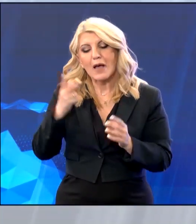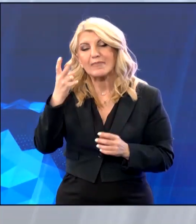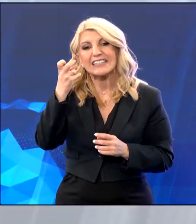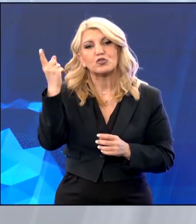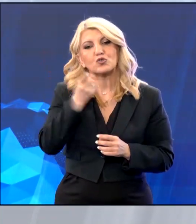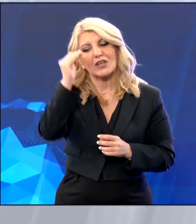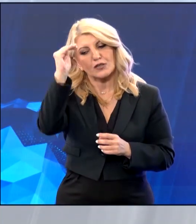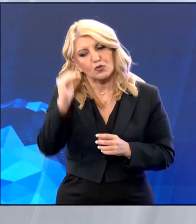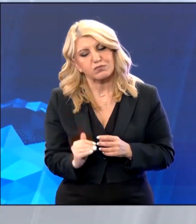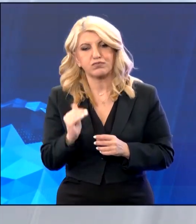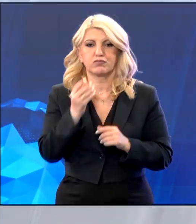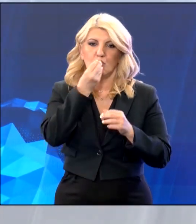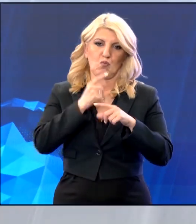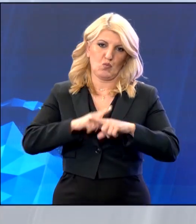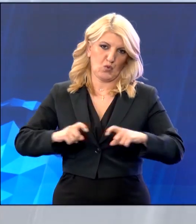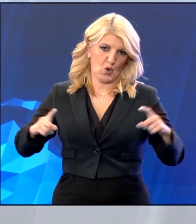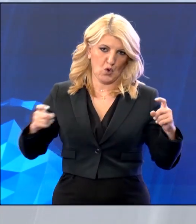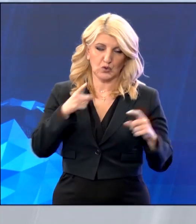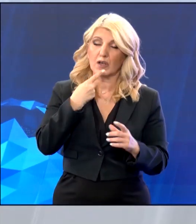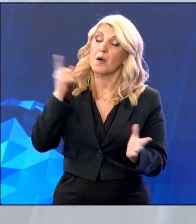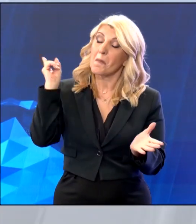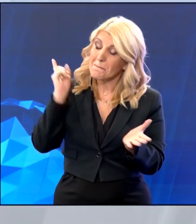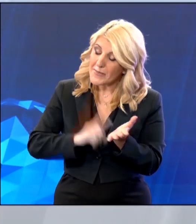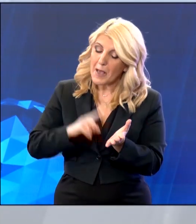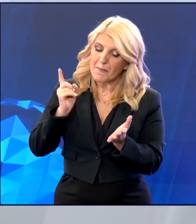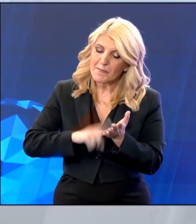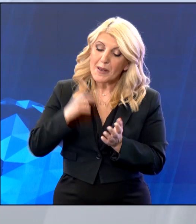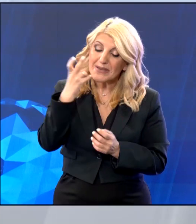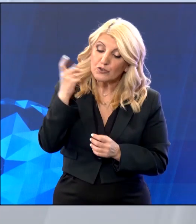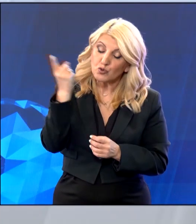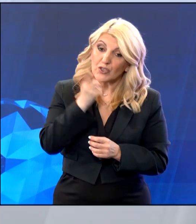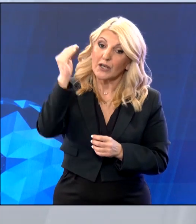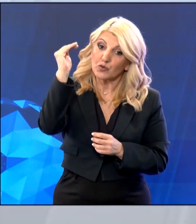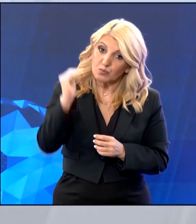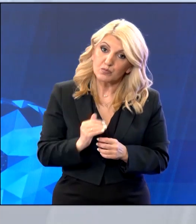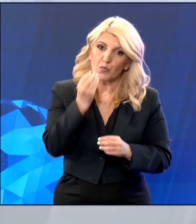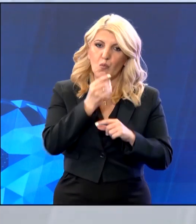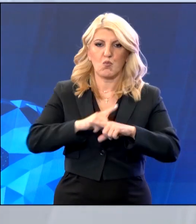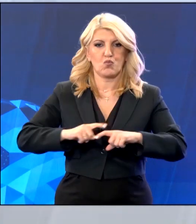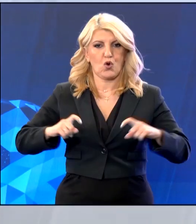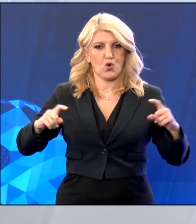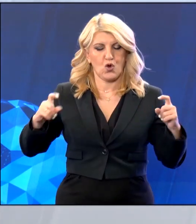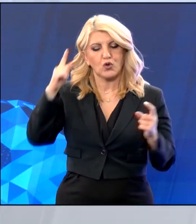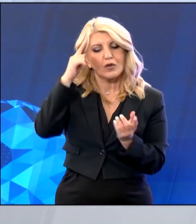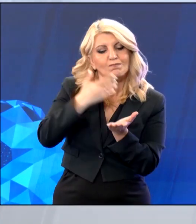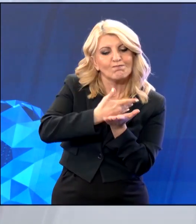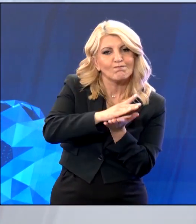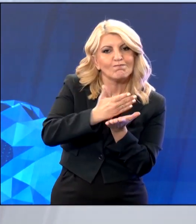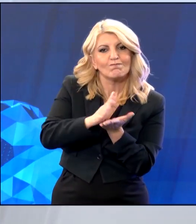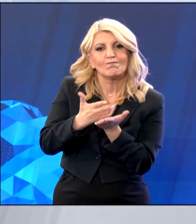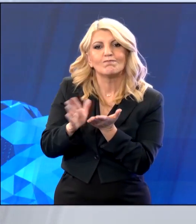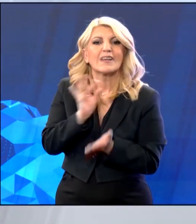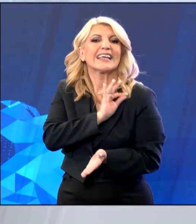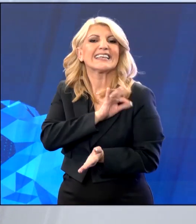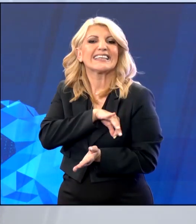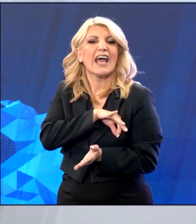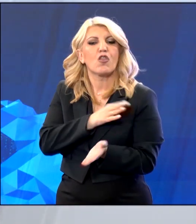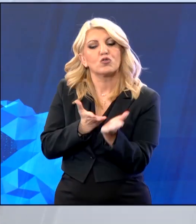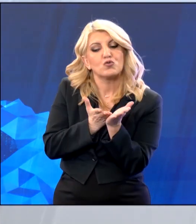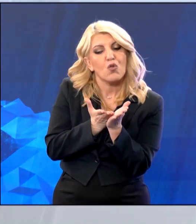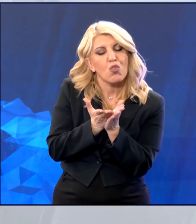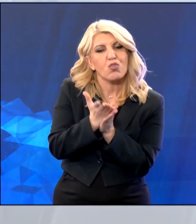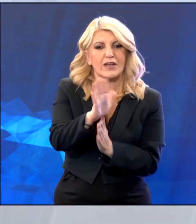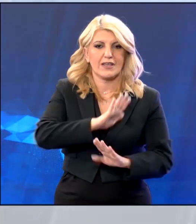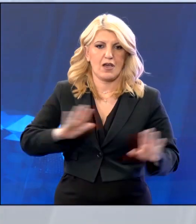κέρδους των Μεσαζόντων. Πρέπει οι τιμές να μειωθούν κατά 20% και η διανομή του κέρδους να είναι πιο δίκαιη. Έτσι το προϊόν να μην